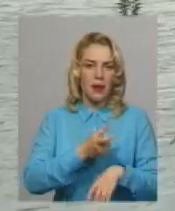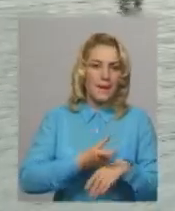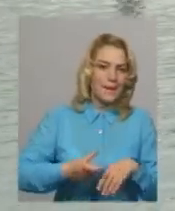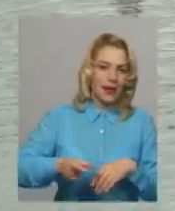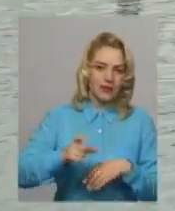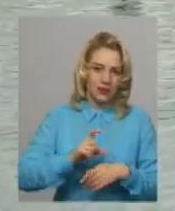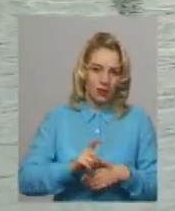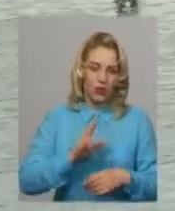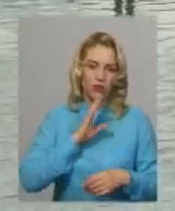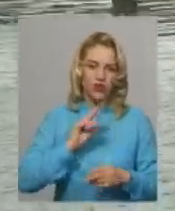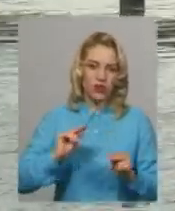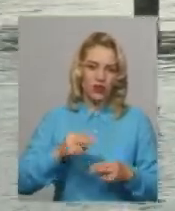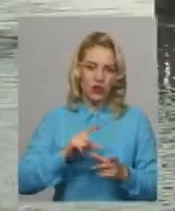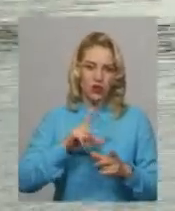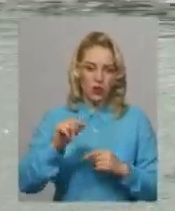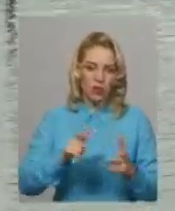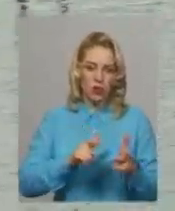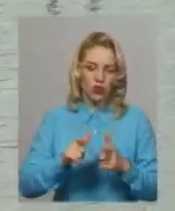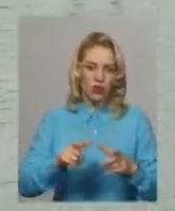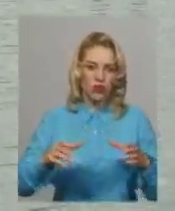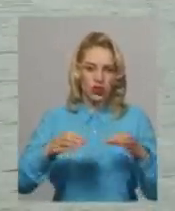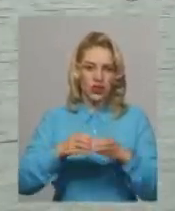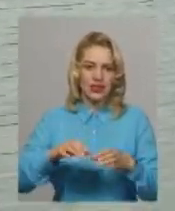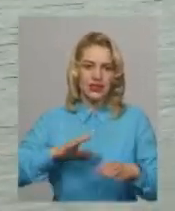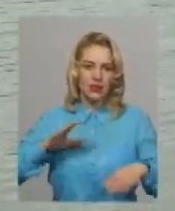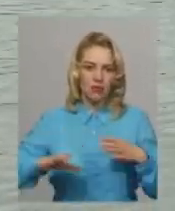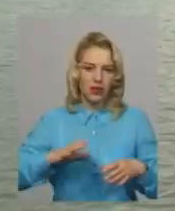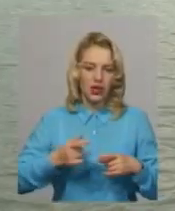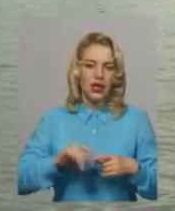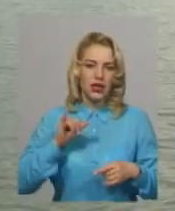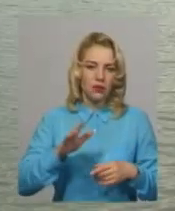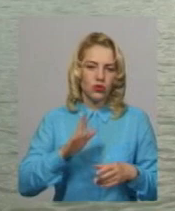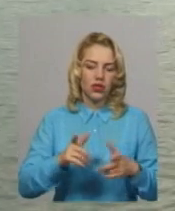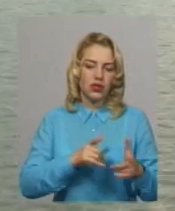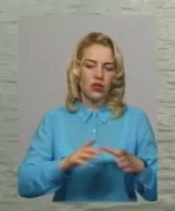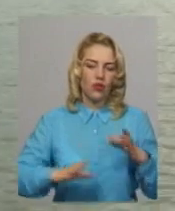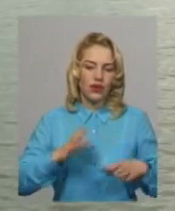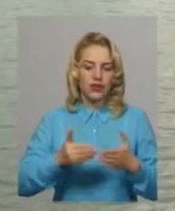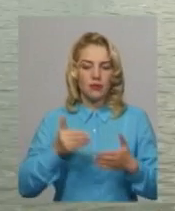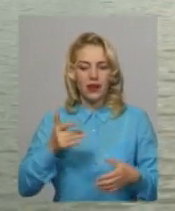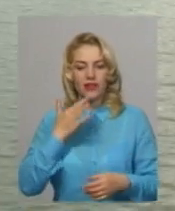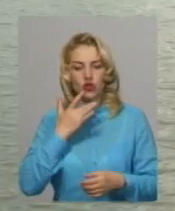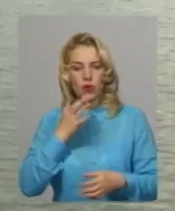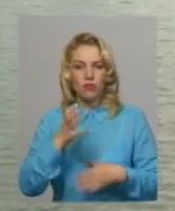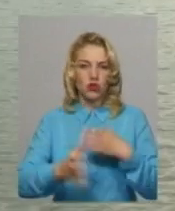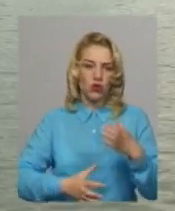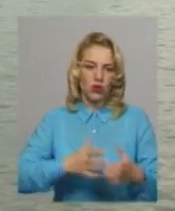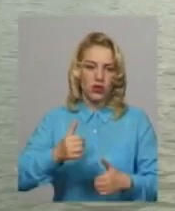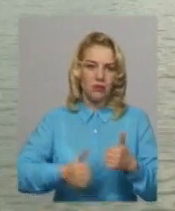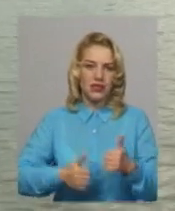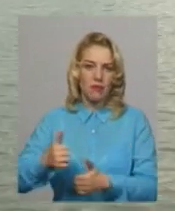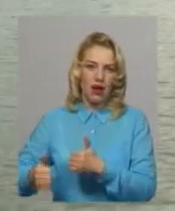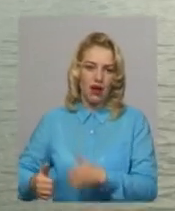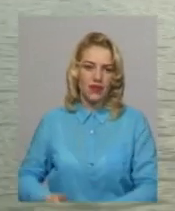У четвер спортсменка вирушає на підготовчий збір, де члени збірної команди України тренуватимуться перед національними та міжнародними змаганнями. Світлана Поробок, Іван